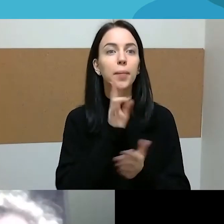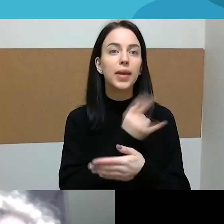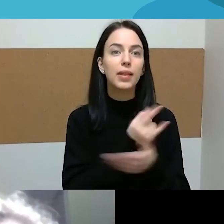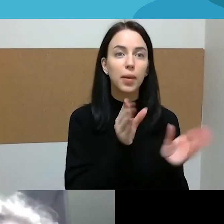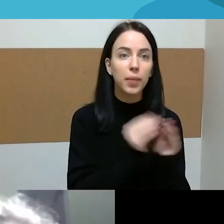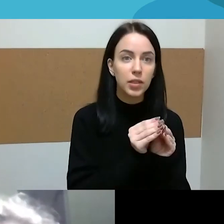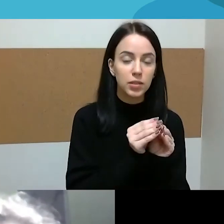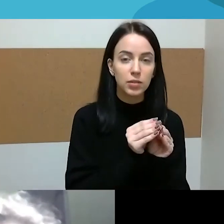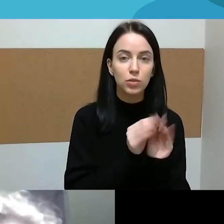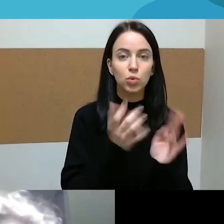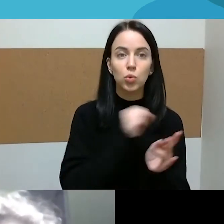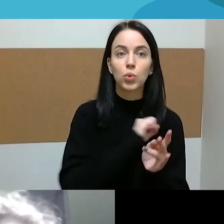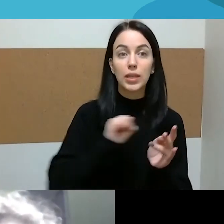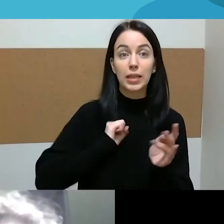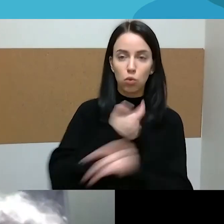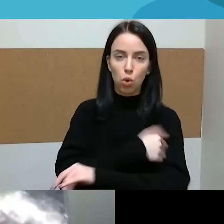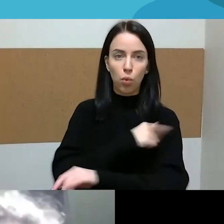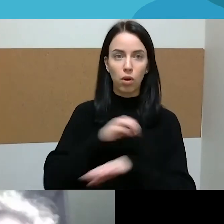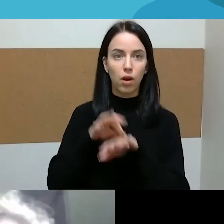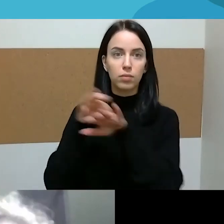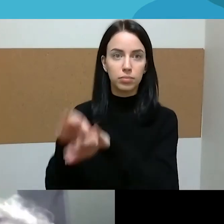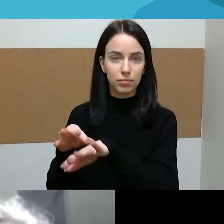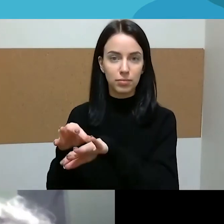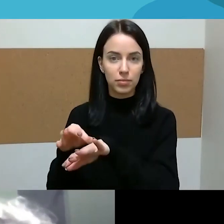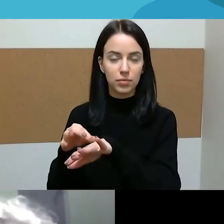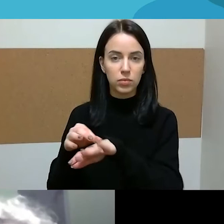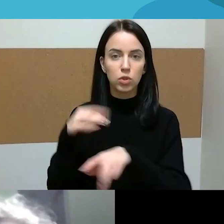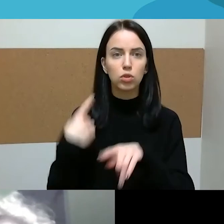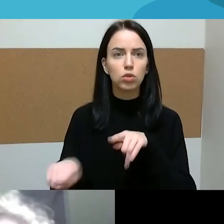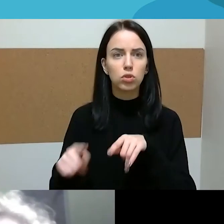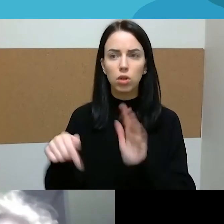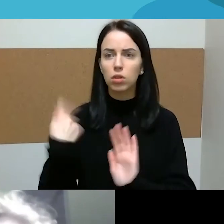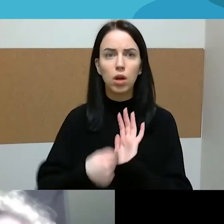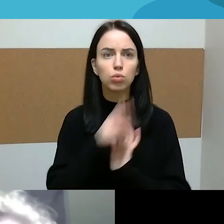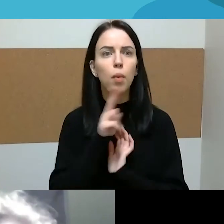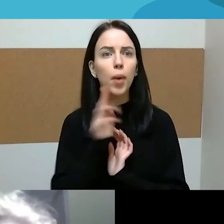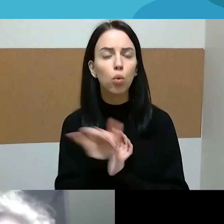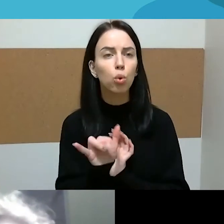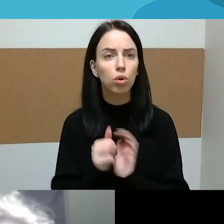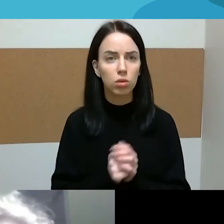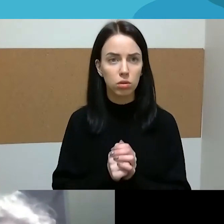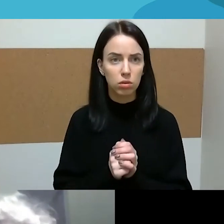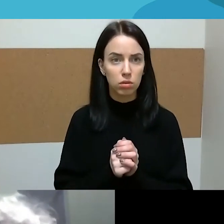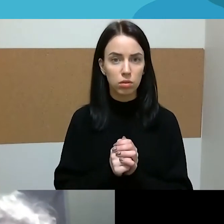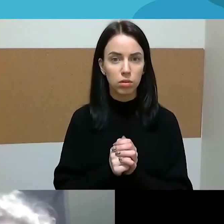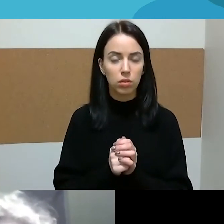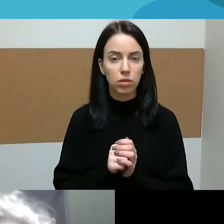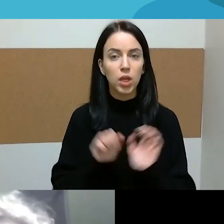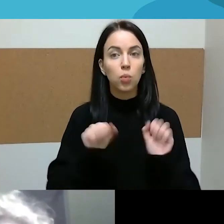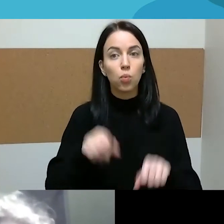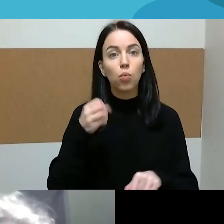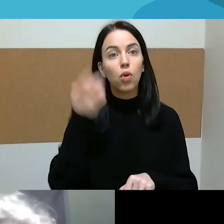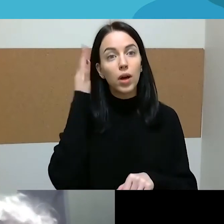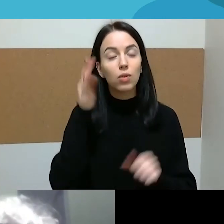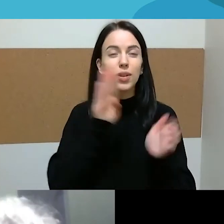einiai pas gydytoją vaiką, nuvedė į polikliniką. Klausimas iškart, o kur mama? Ir tai atrodo tokios smulkmenos, bet jos vis tiek